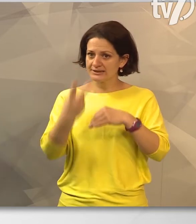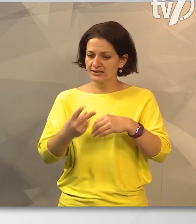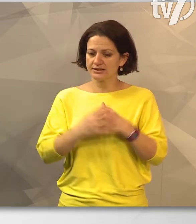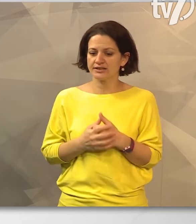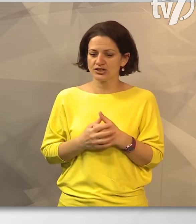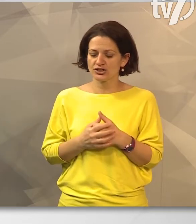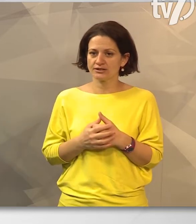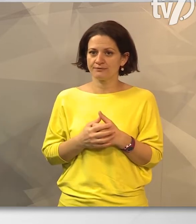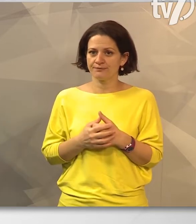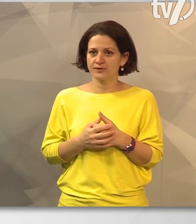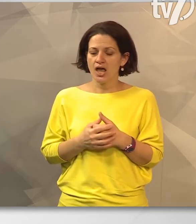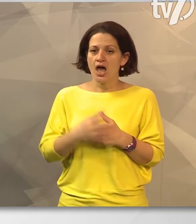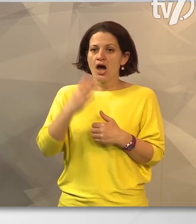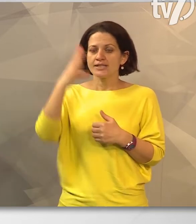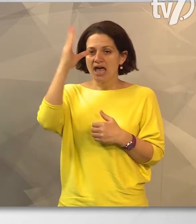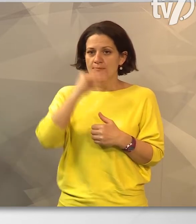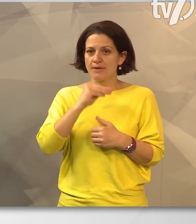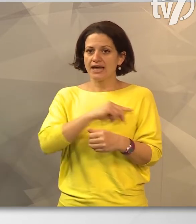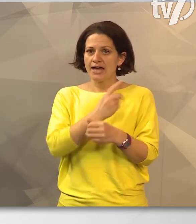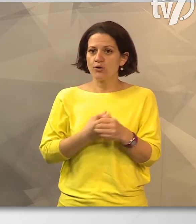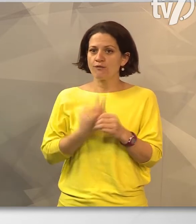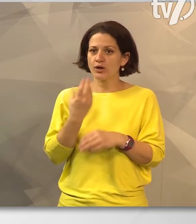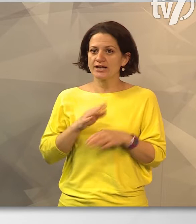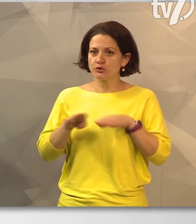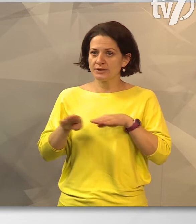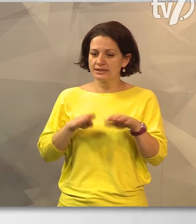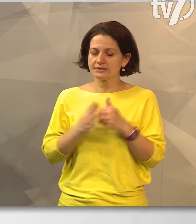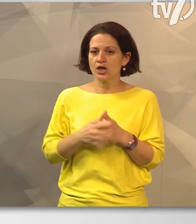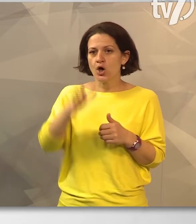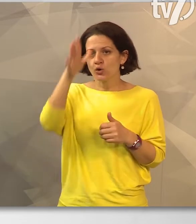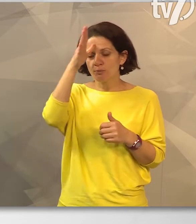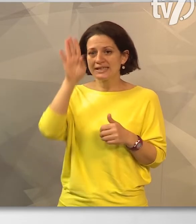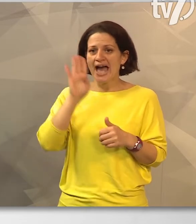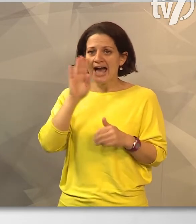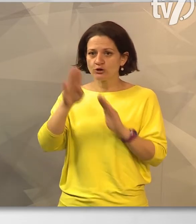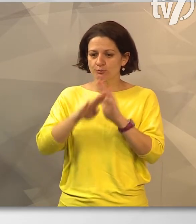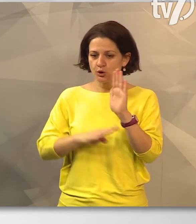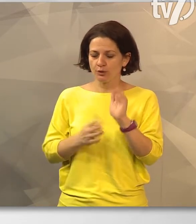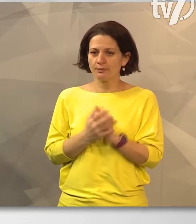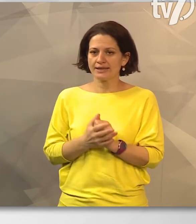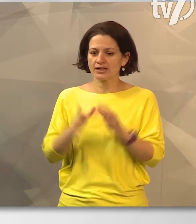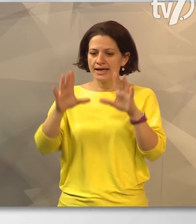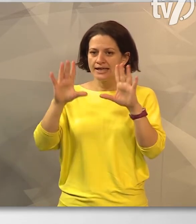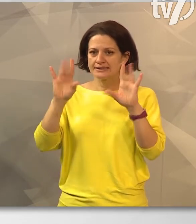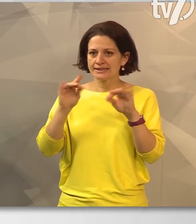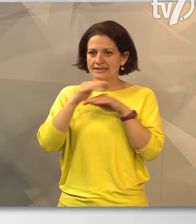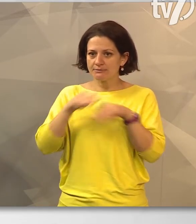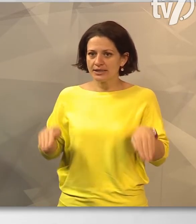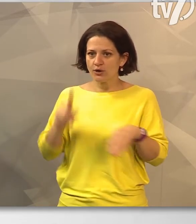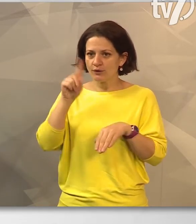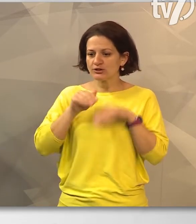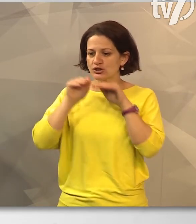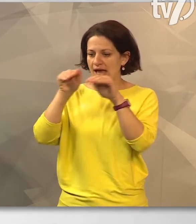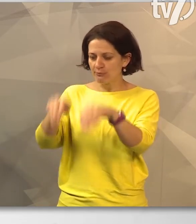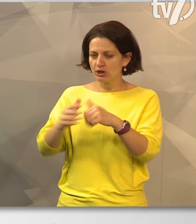megtekintését a jövőben. Az Emberi Erőforrások Minisztériuma Kubinyi Ágoston programjának 10 millió forintos